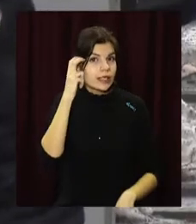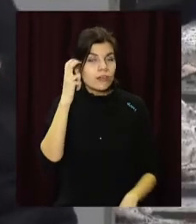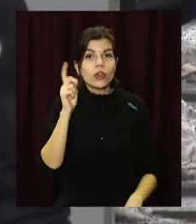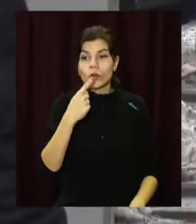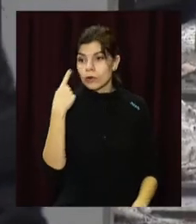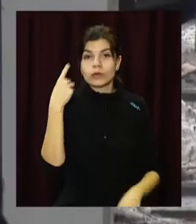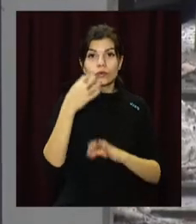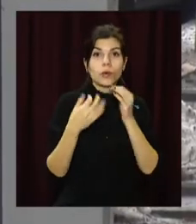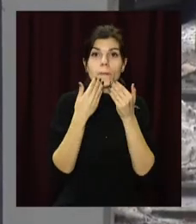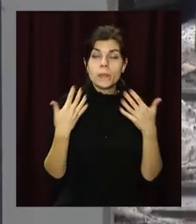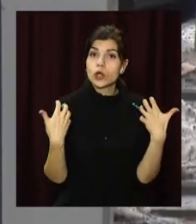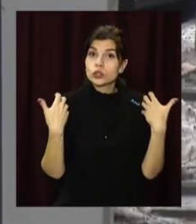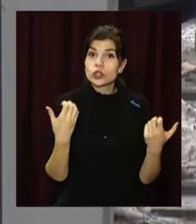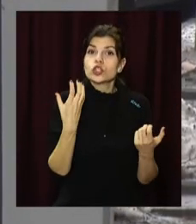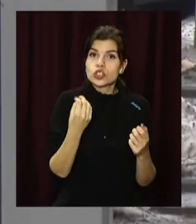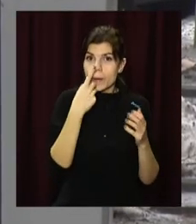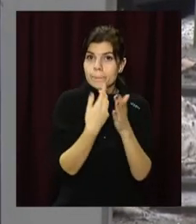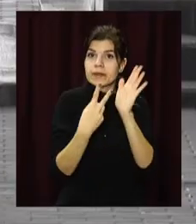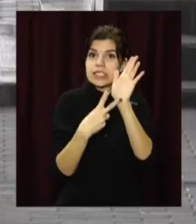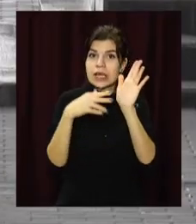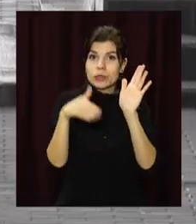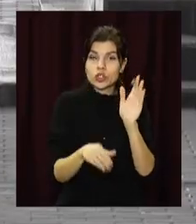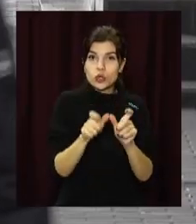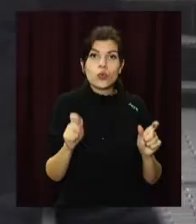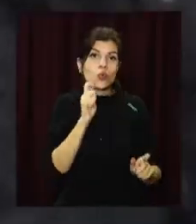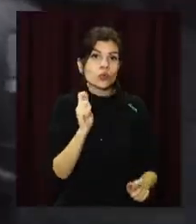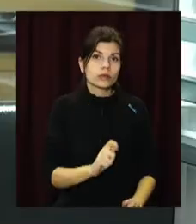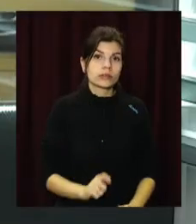останню добу в Україні одужали ще понад 7 тисяч українців.